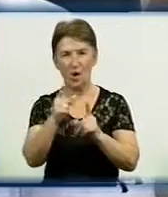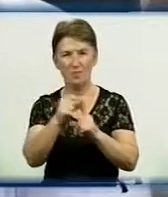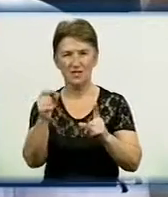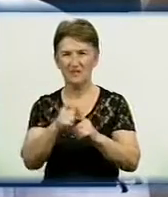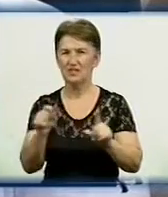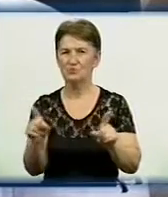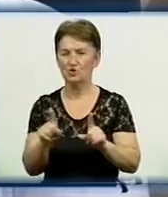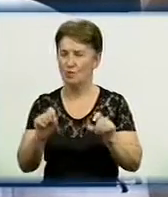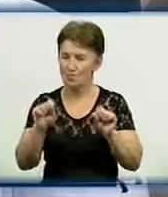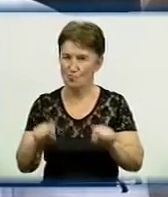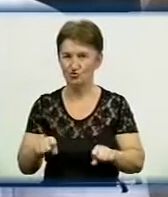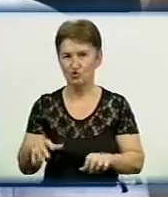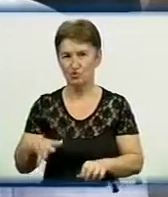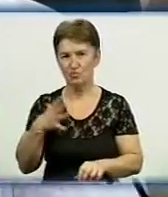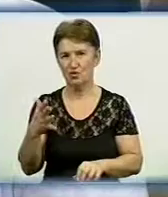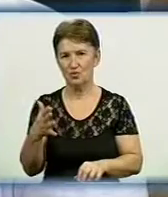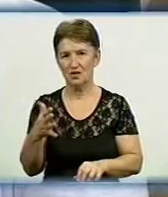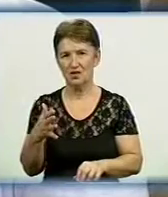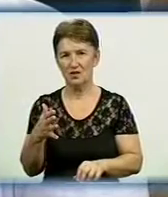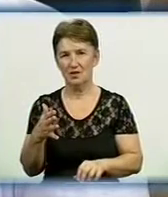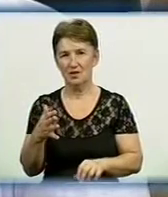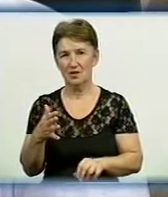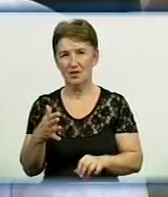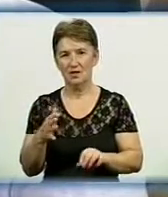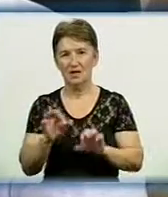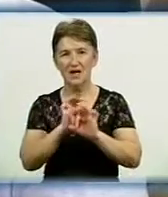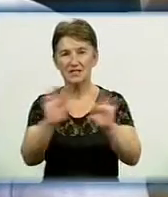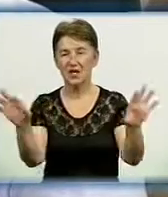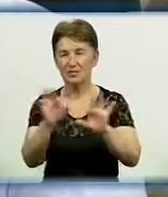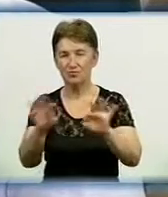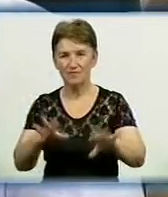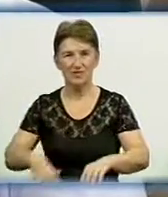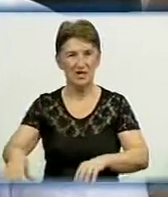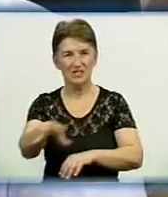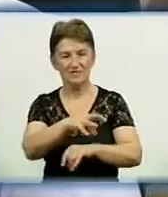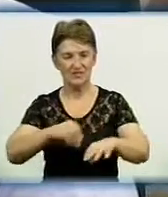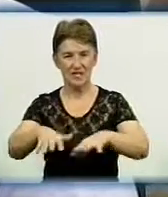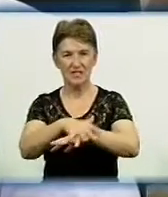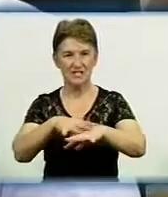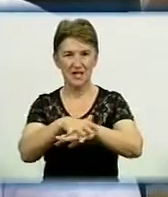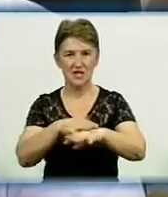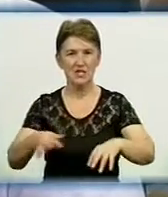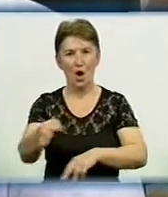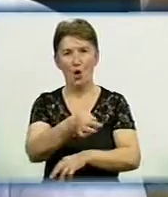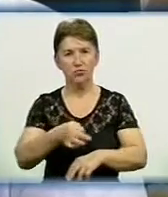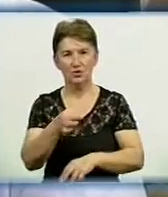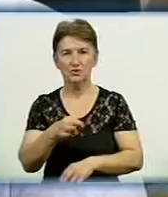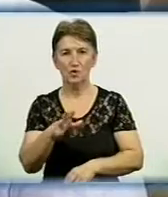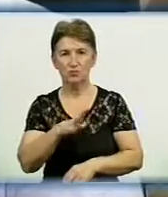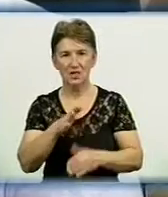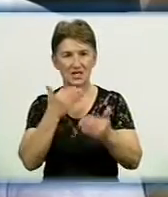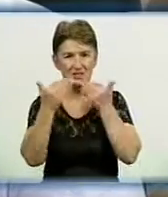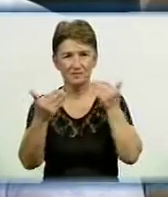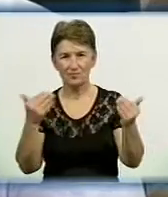можна було їх розповсюджувати на все населення області. Загалом було опитано 600